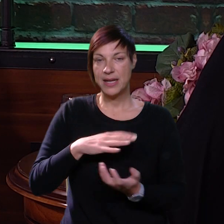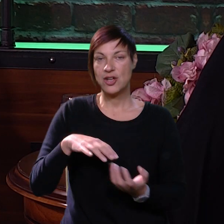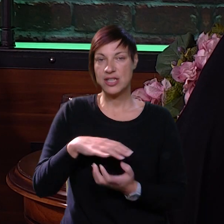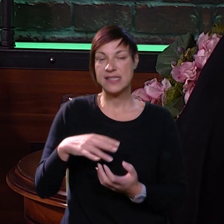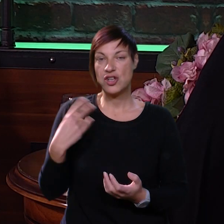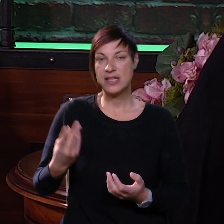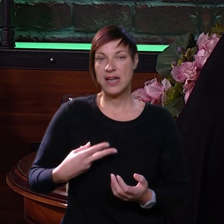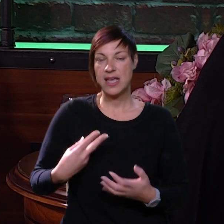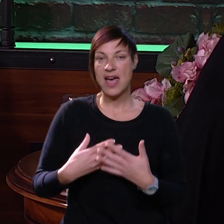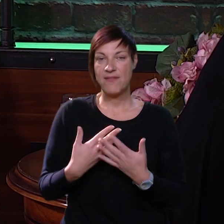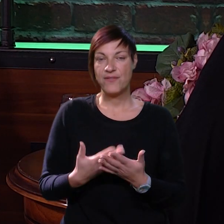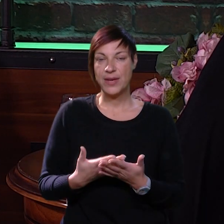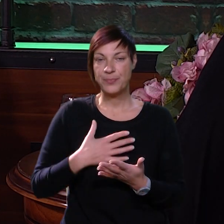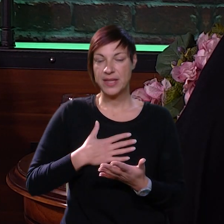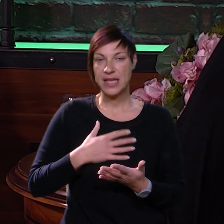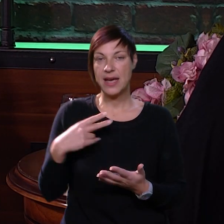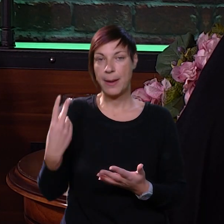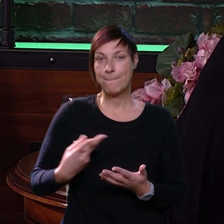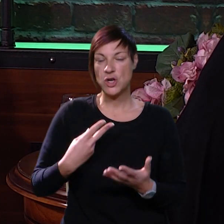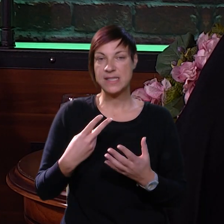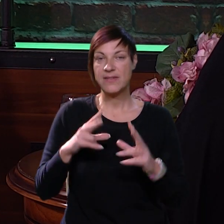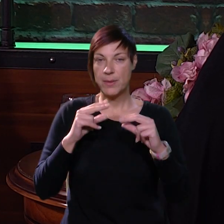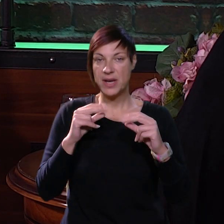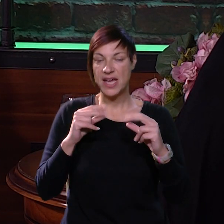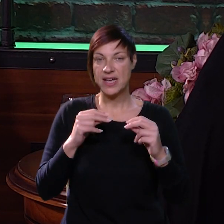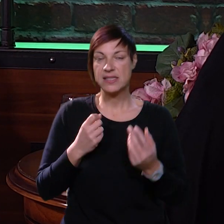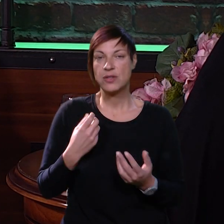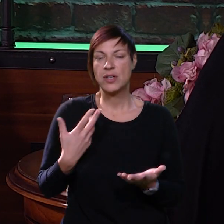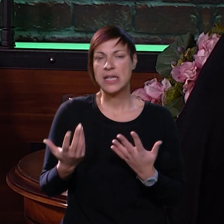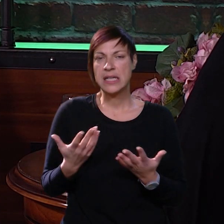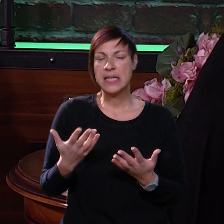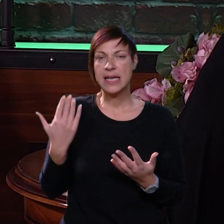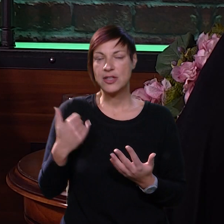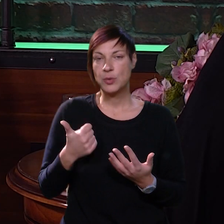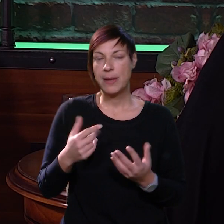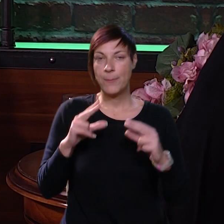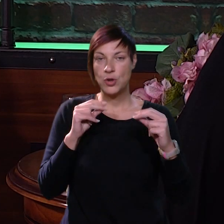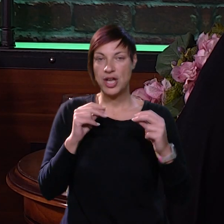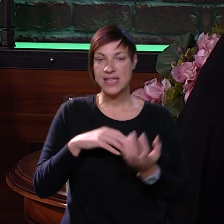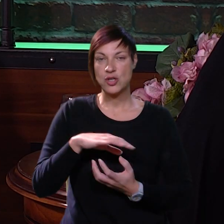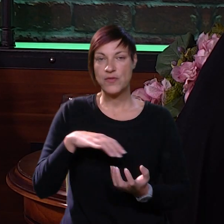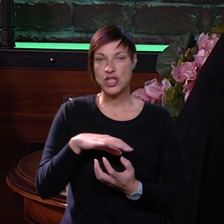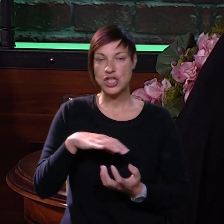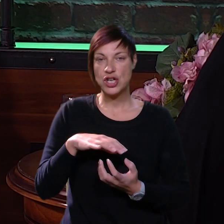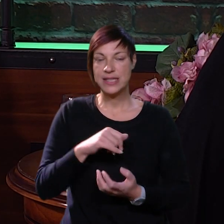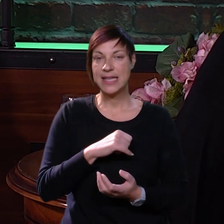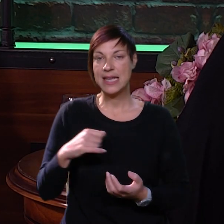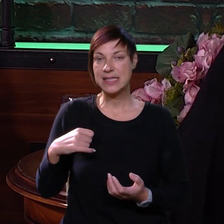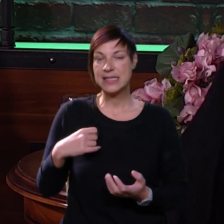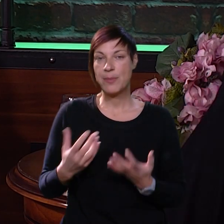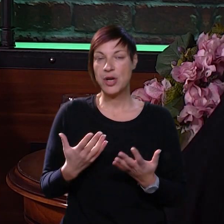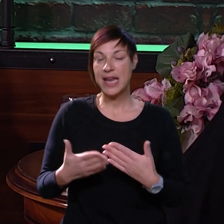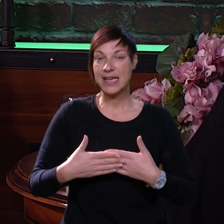meni onda se roditelji jave i ja ih pozivam na razgovor. Nekad to bude prvo razgovor s roditeljima